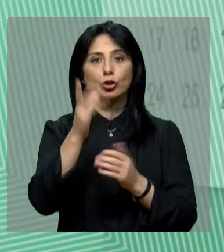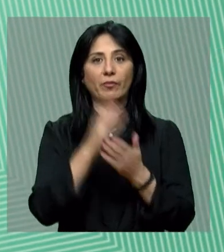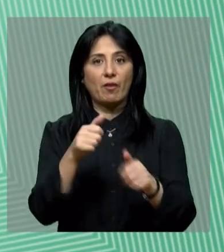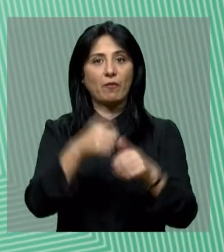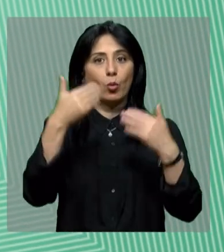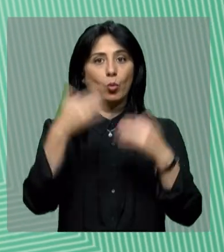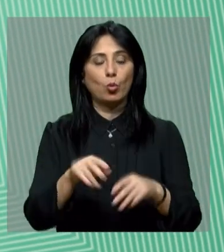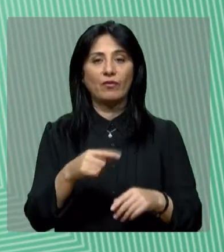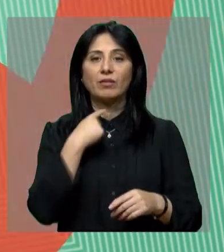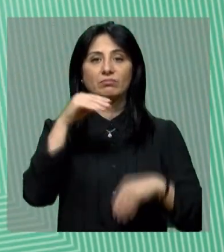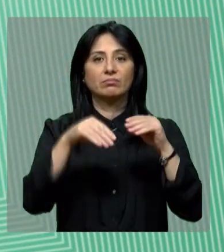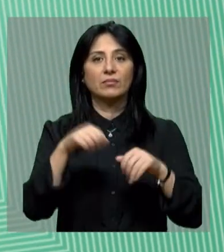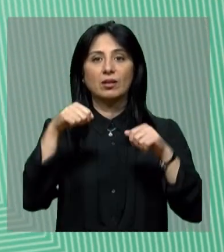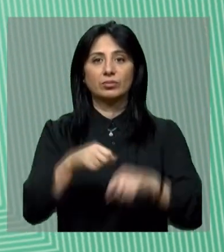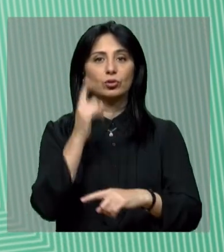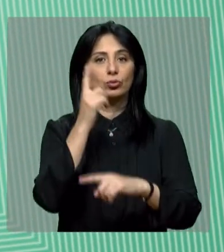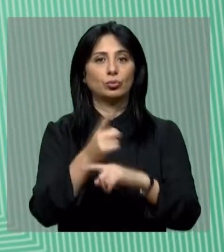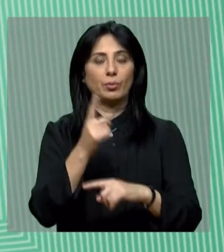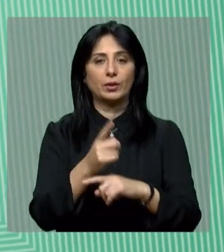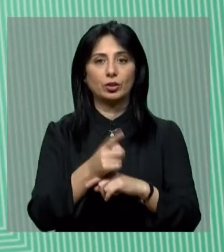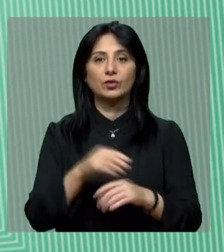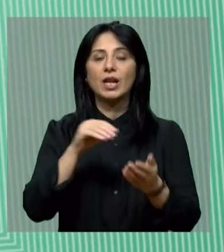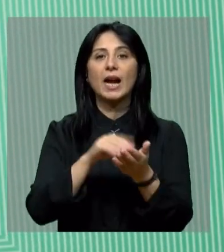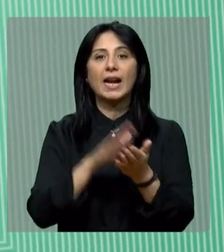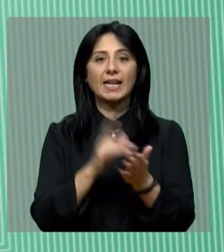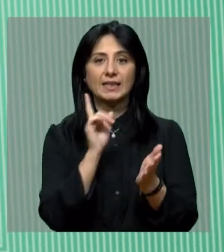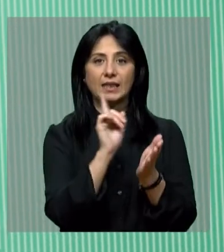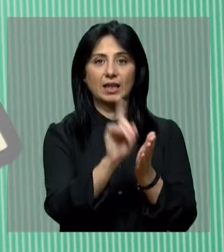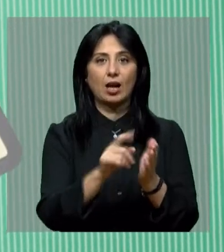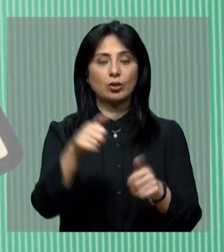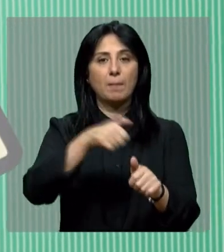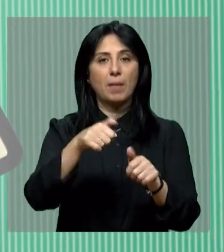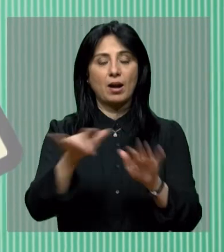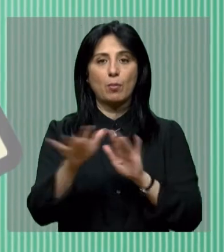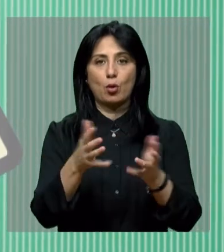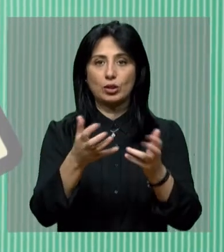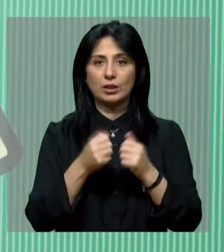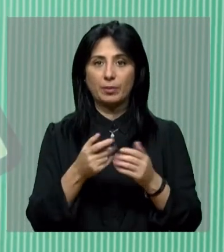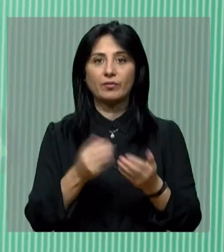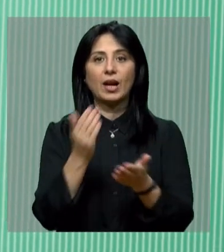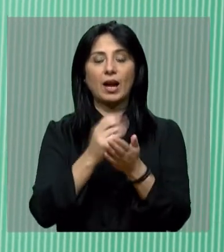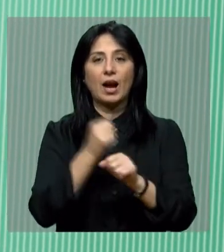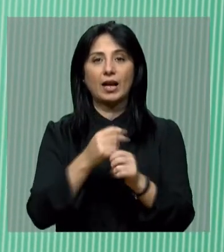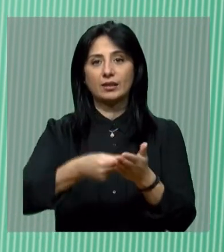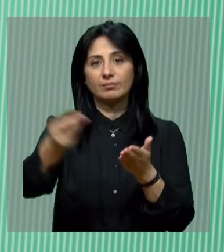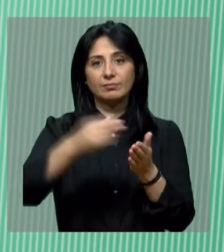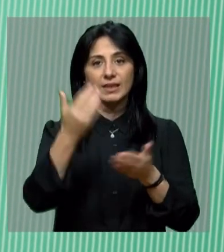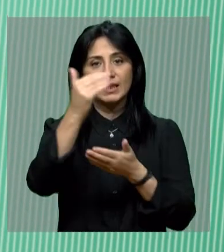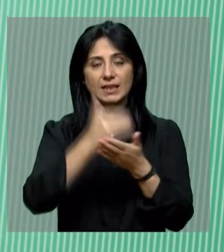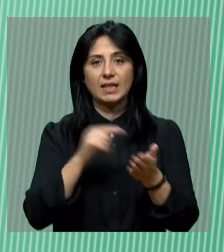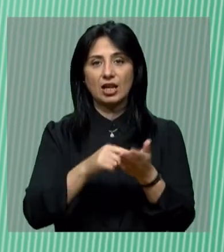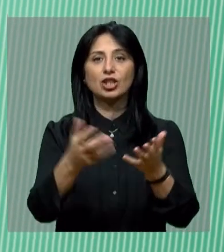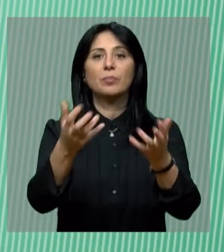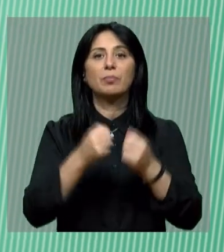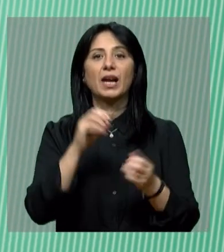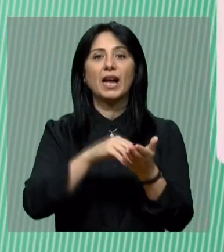պիտակավորում, ձեզ չի ընձերնվի գվեարկությանը մասնակցելու իրավունք։ գրանցման հետ մեկ տեղ անցեք պիտակավորման ընթացքը, ստորագրեք ընտրողների ծուցակում, ստացեք